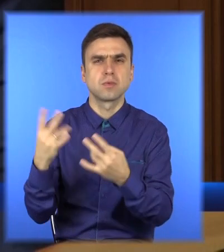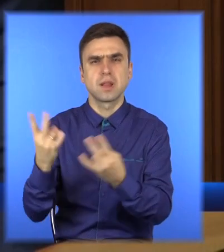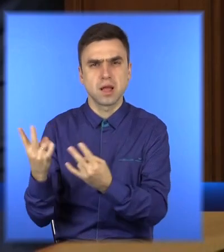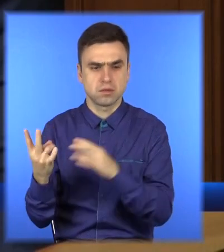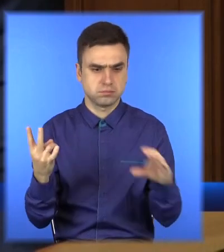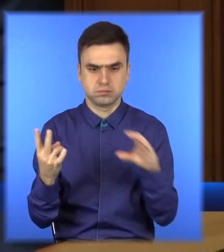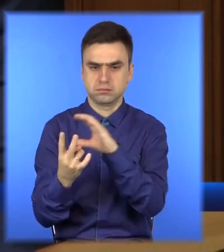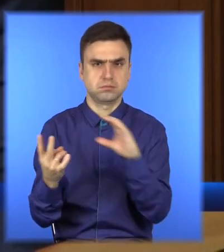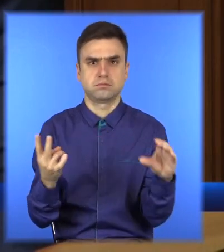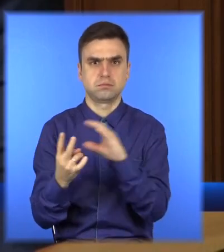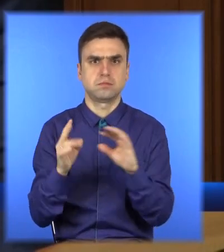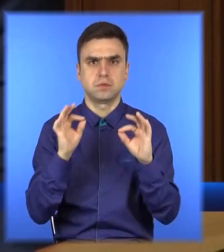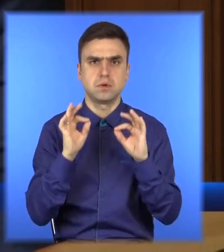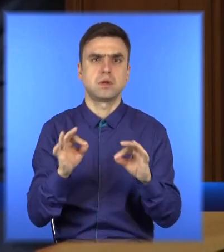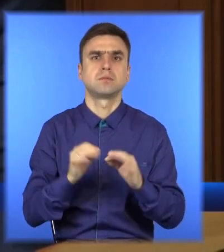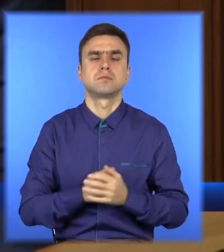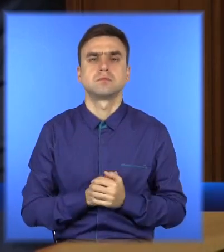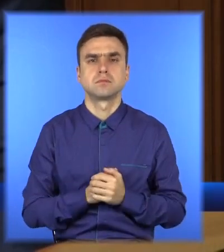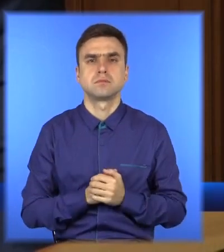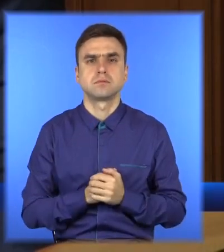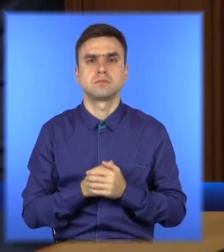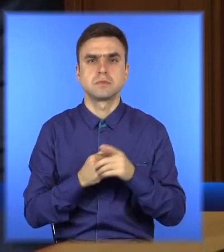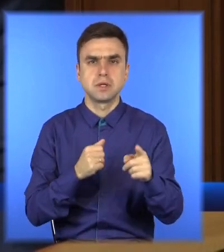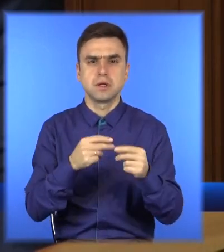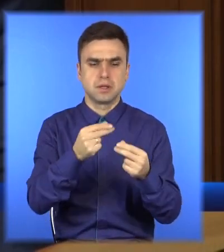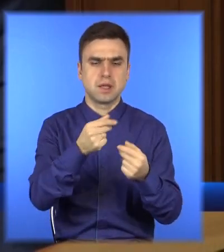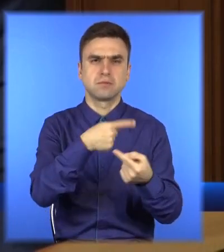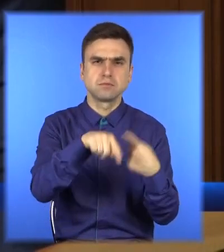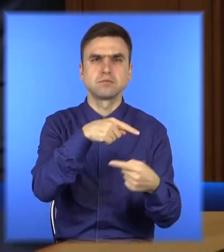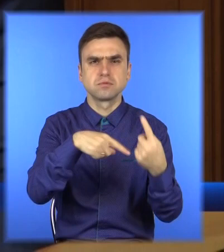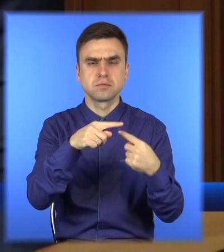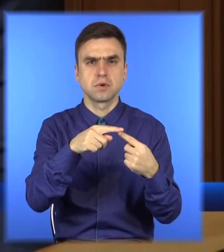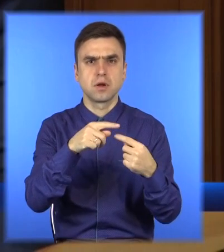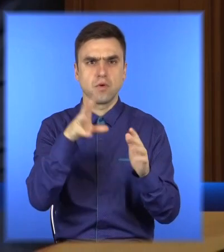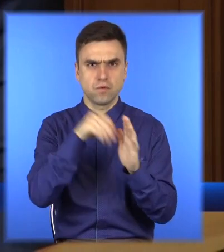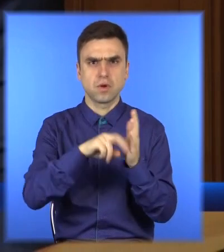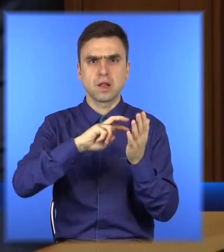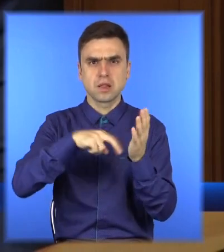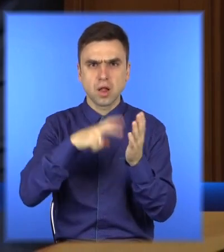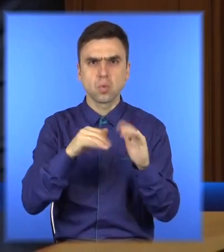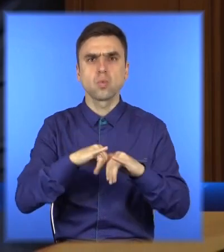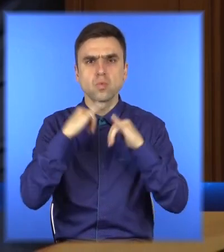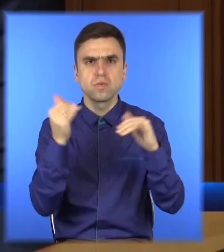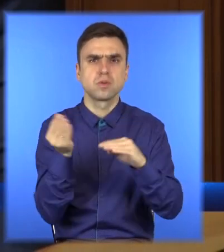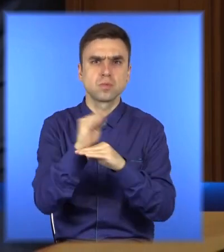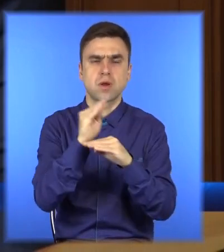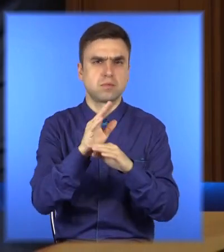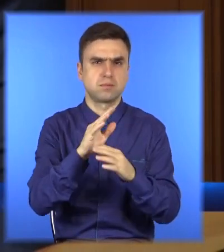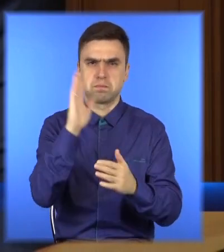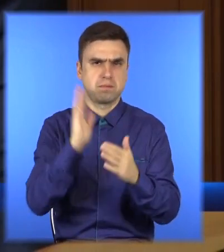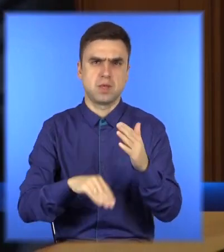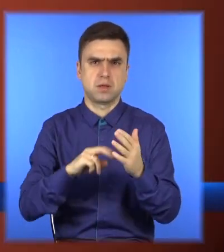Бюджетні доходи відображають те, які надходження реально зможе забезпечити наступного року економіка без тотального